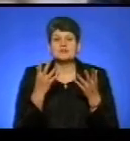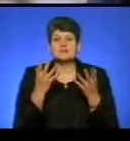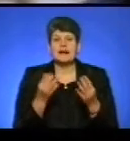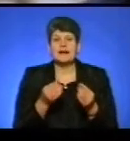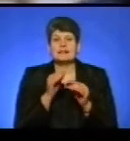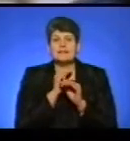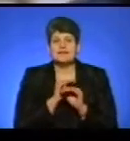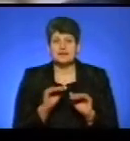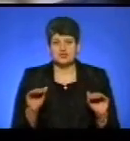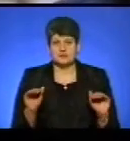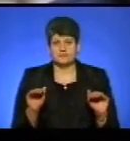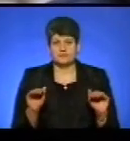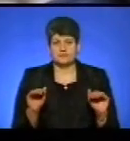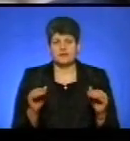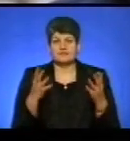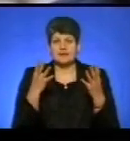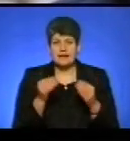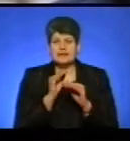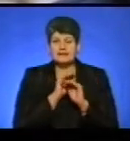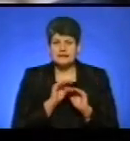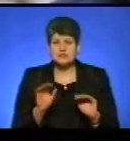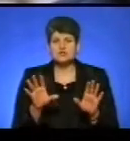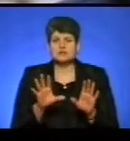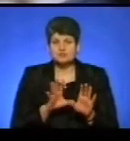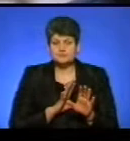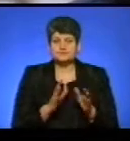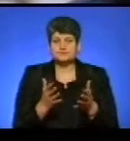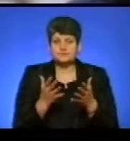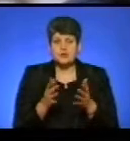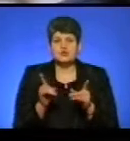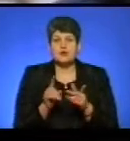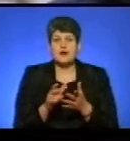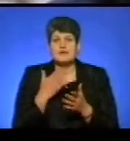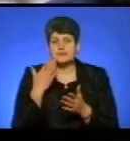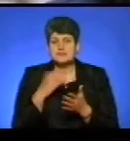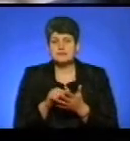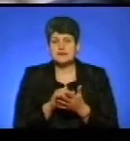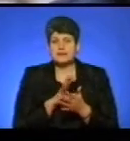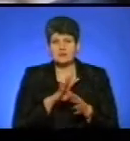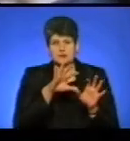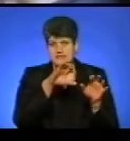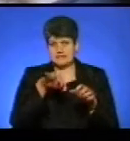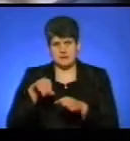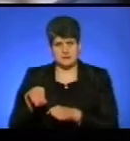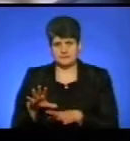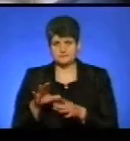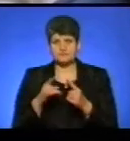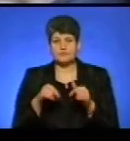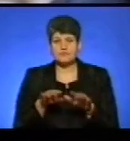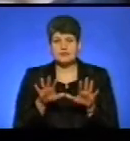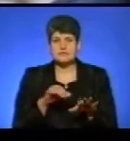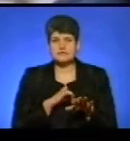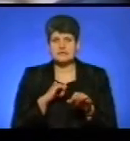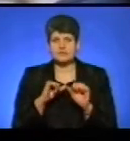Дня тиші було встановлено, що, знову ж таки, агітаційні матеріали не були зняті органами місцевого самоврядування, як це передбачено